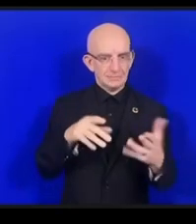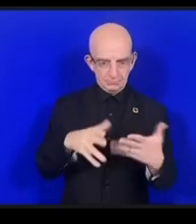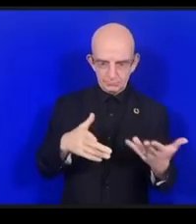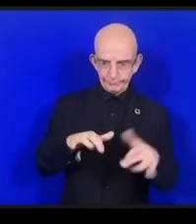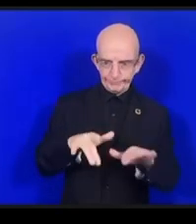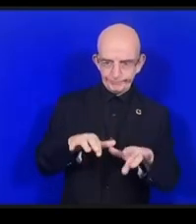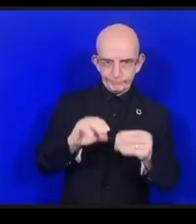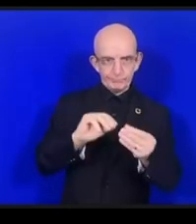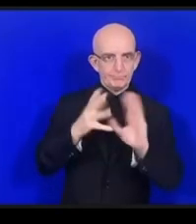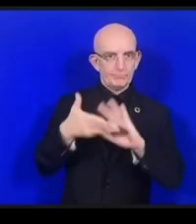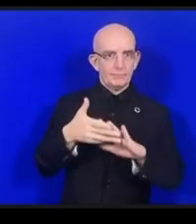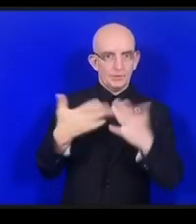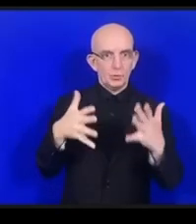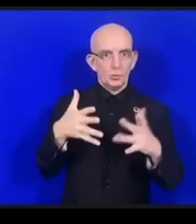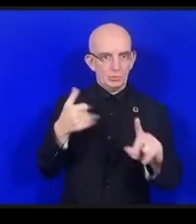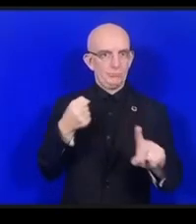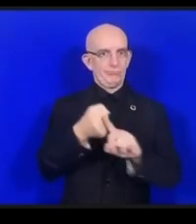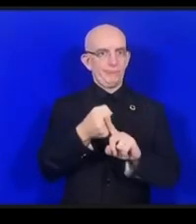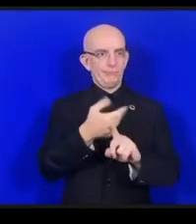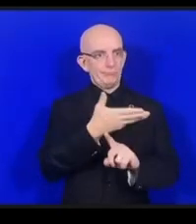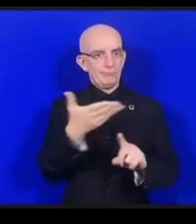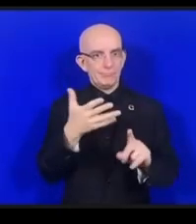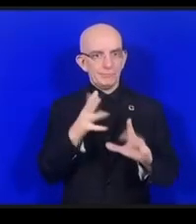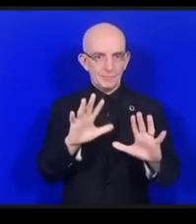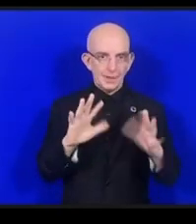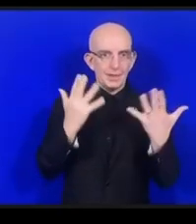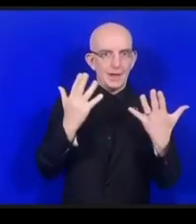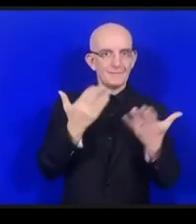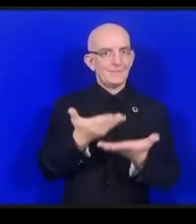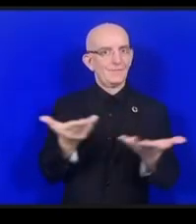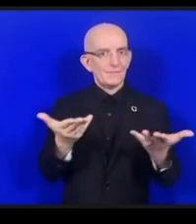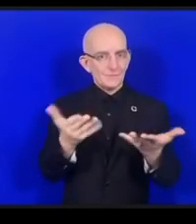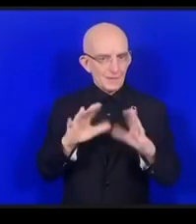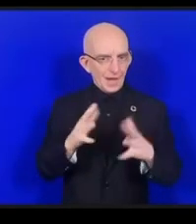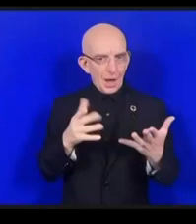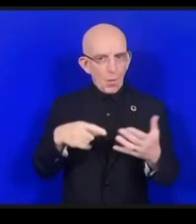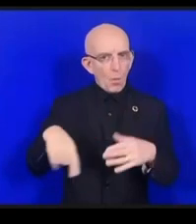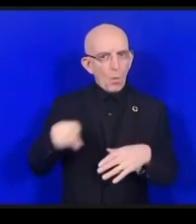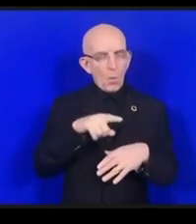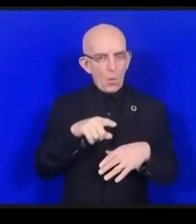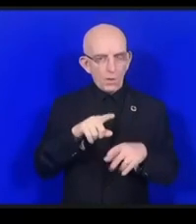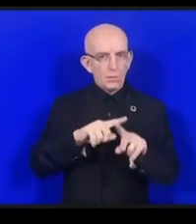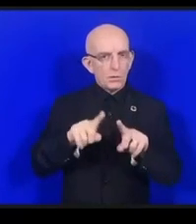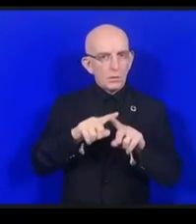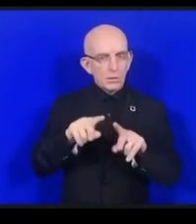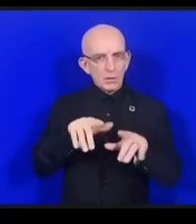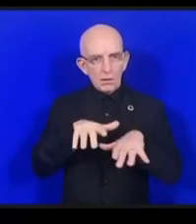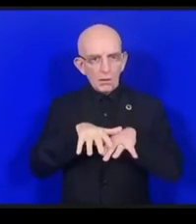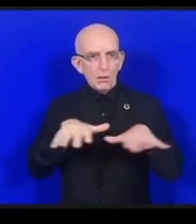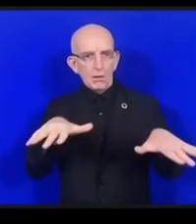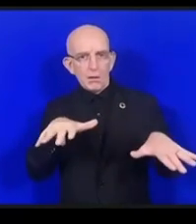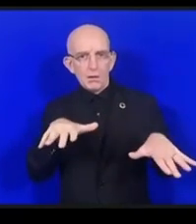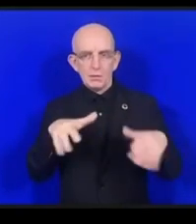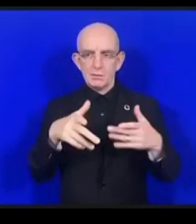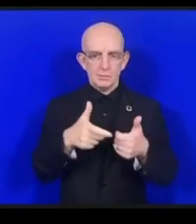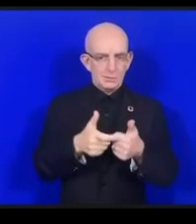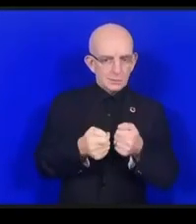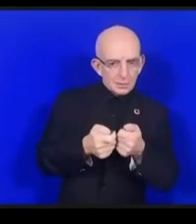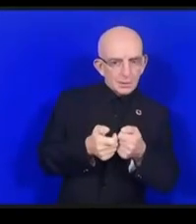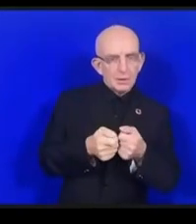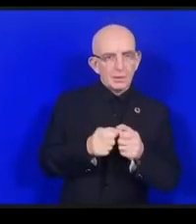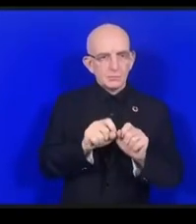影響しているあるいはSNSのクリエイターの人たちはデータを使って